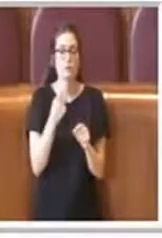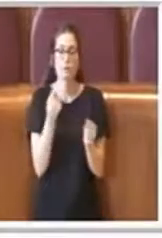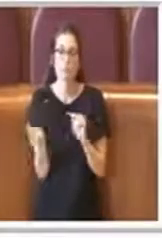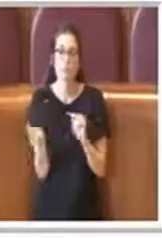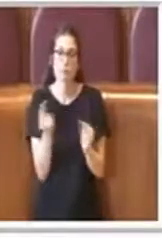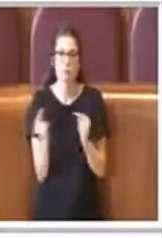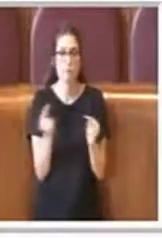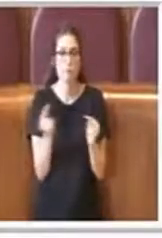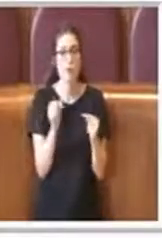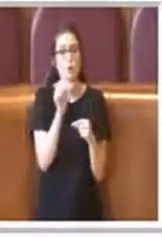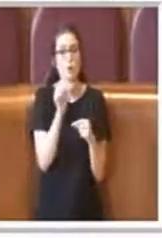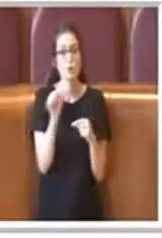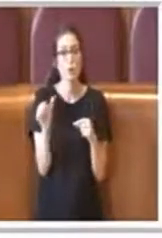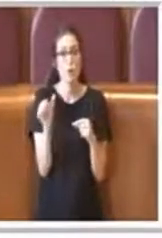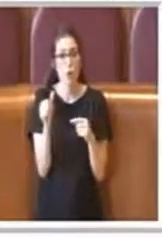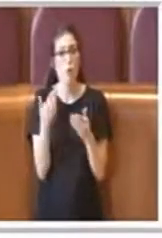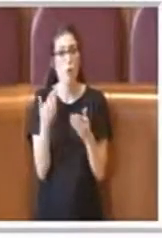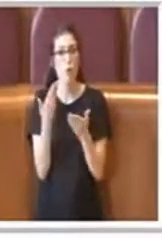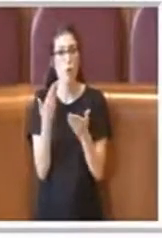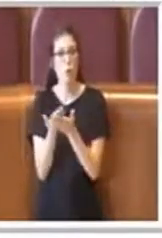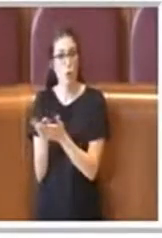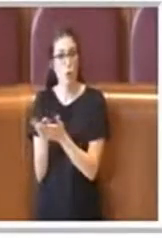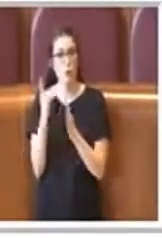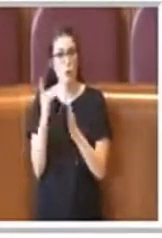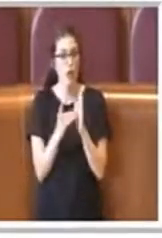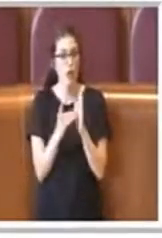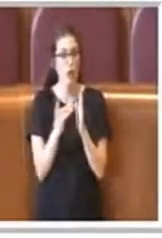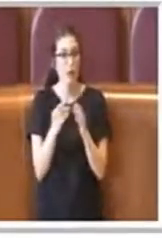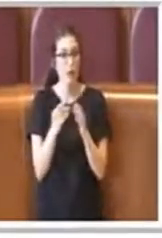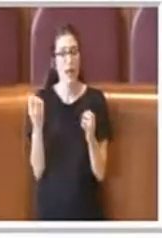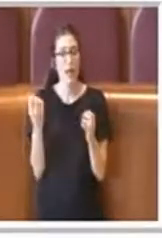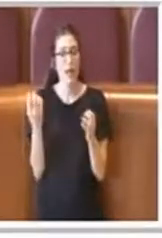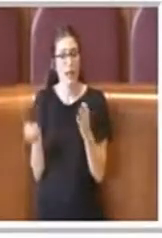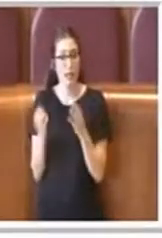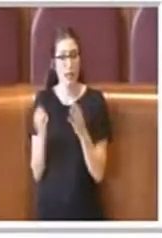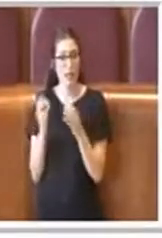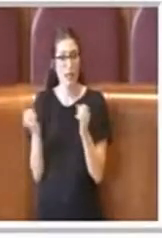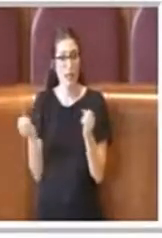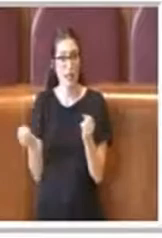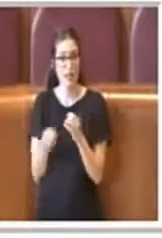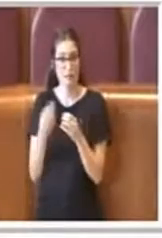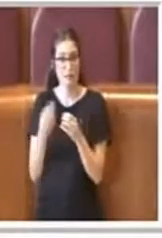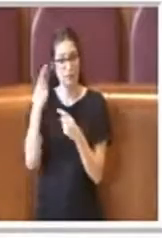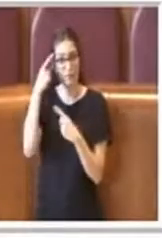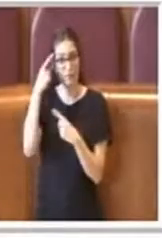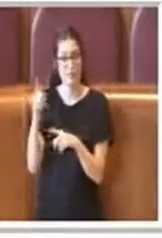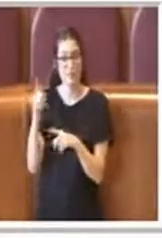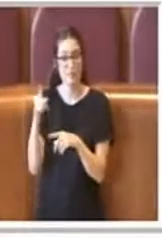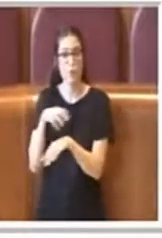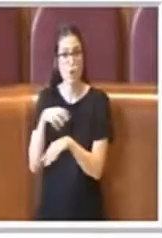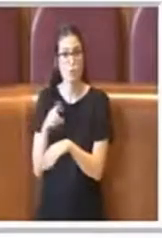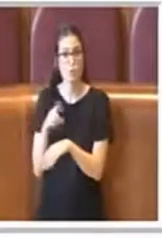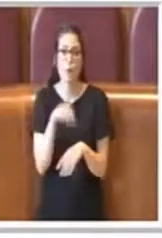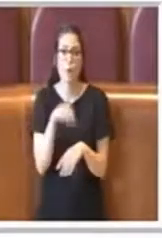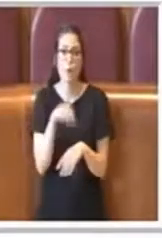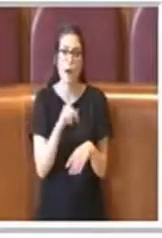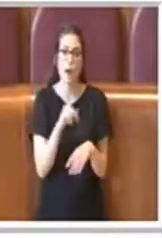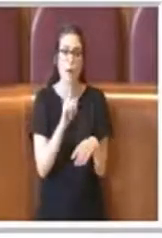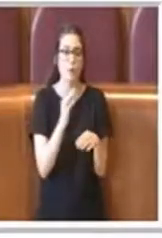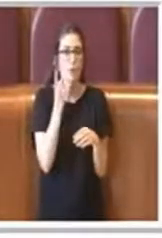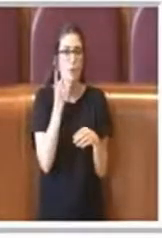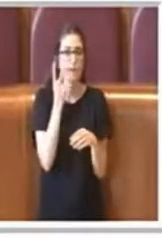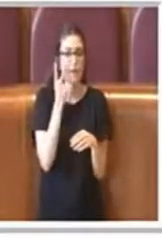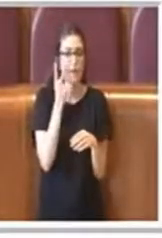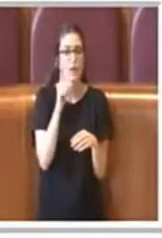a quello delle singole proposte di delibera di iniziativa delle consulte ma anche di presentare queste osservazioni, questi contributi